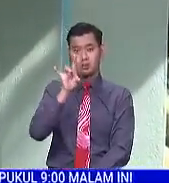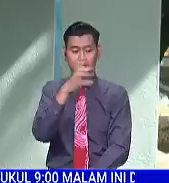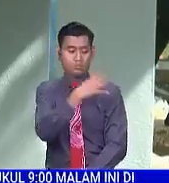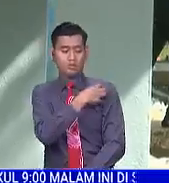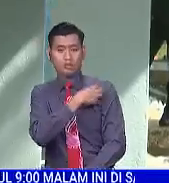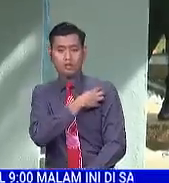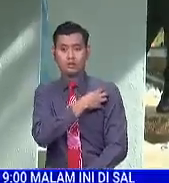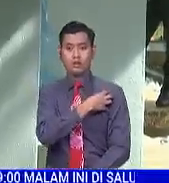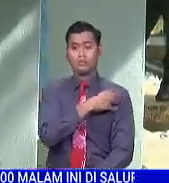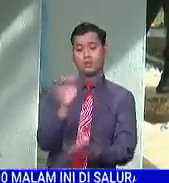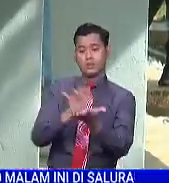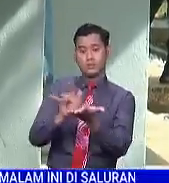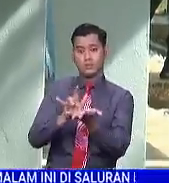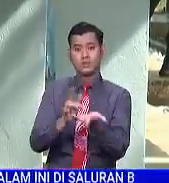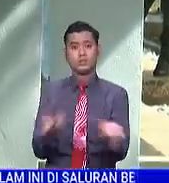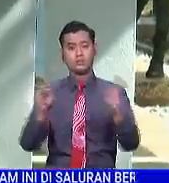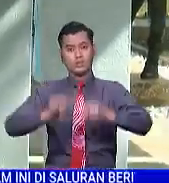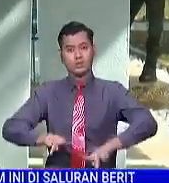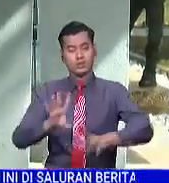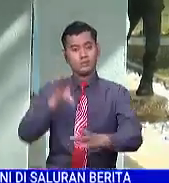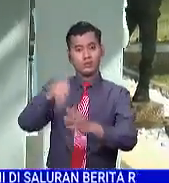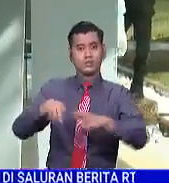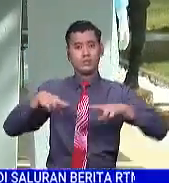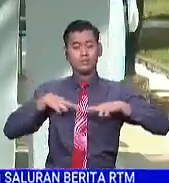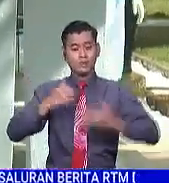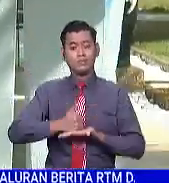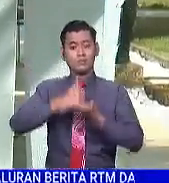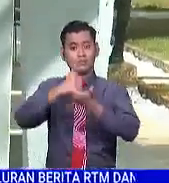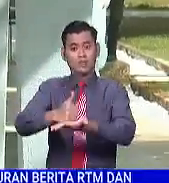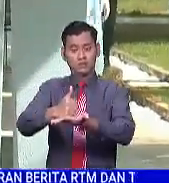termasuk pesara untuk membantu tenaga kerja sediada.